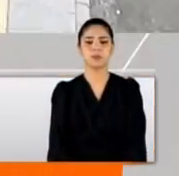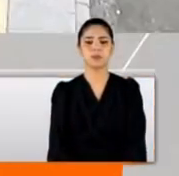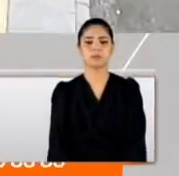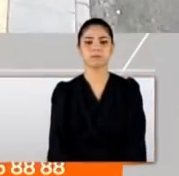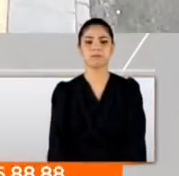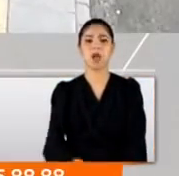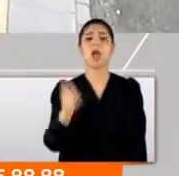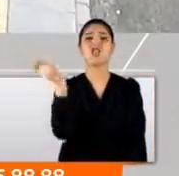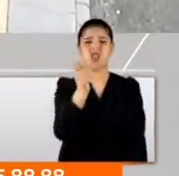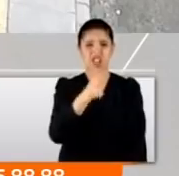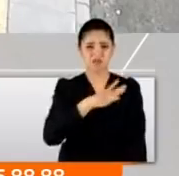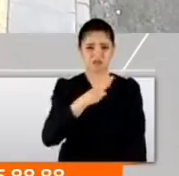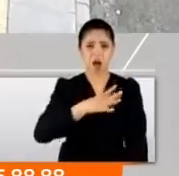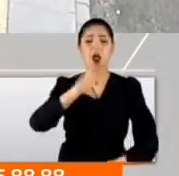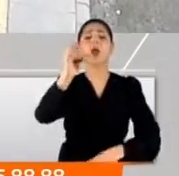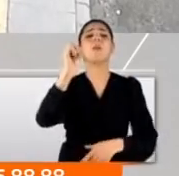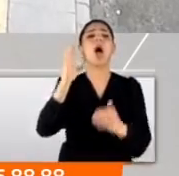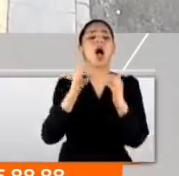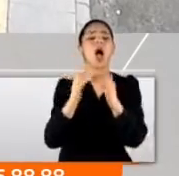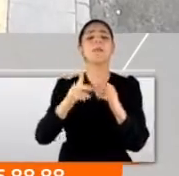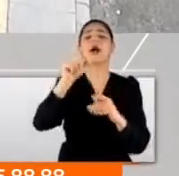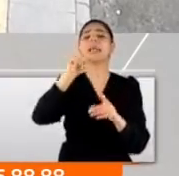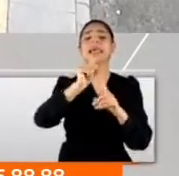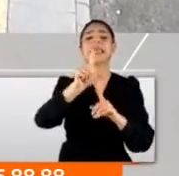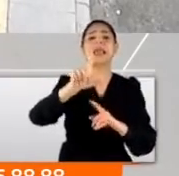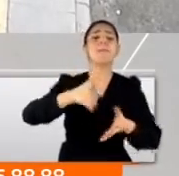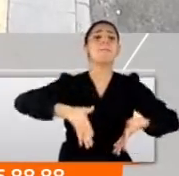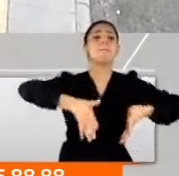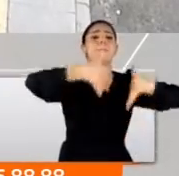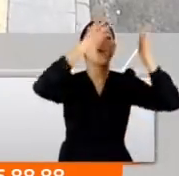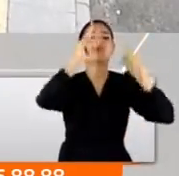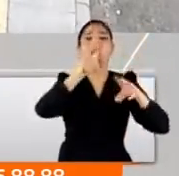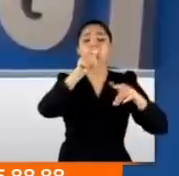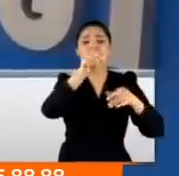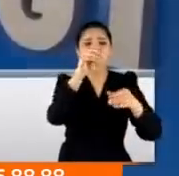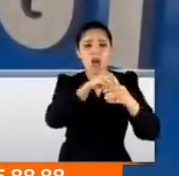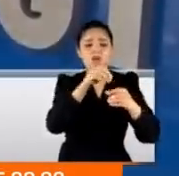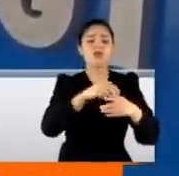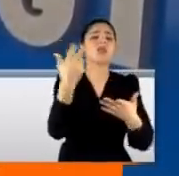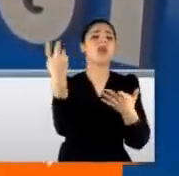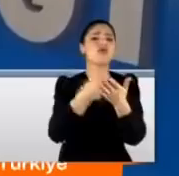Çekici kaptığı gibi AK Parti İl Başkanlığı binasında tabelacam ne varsa indirdi.